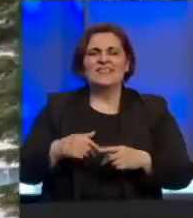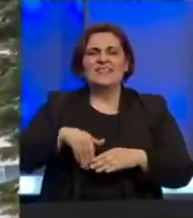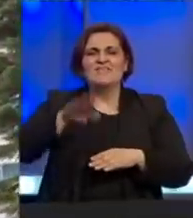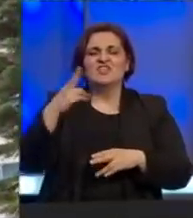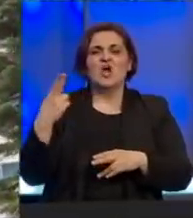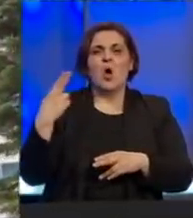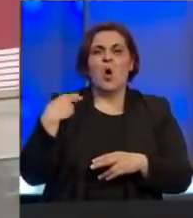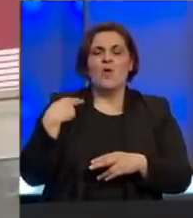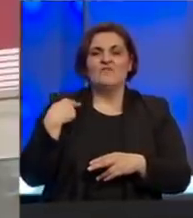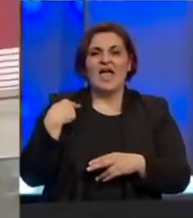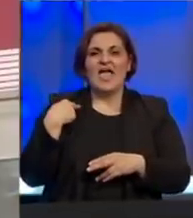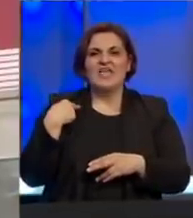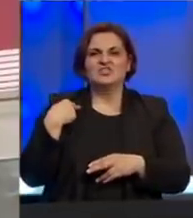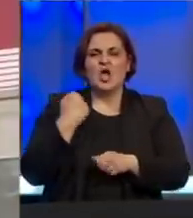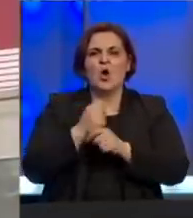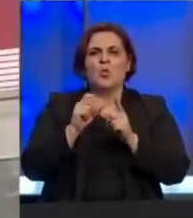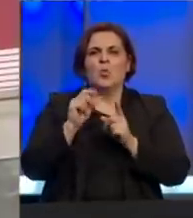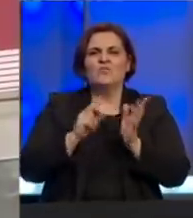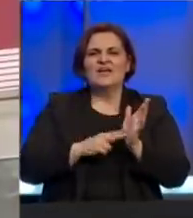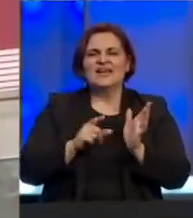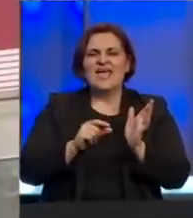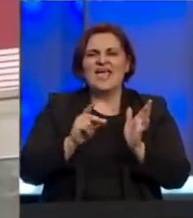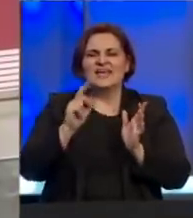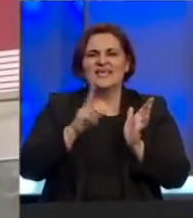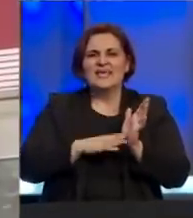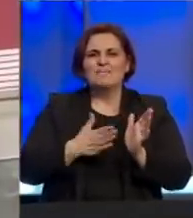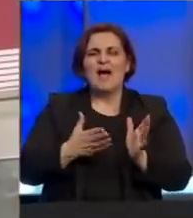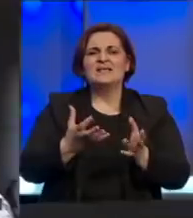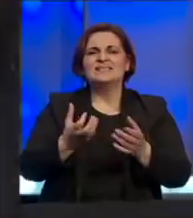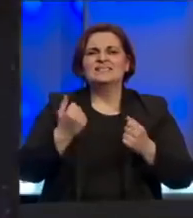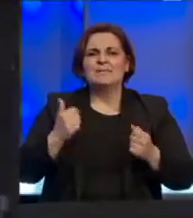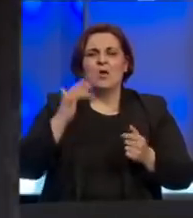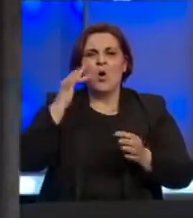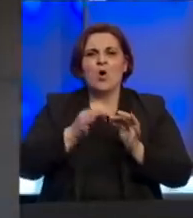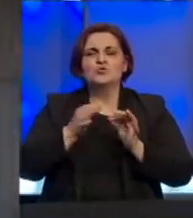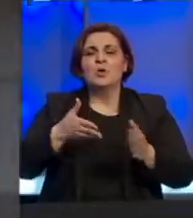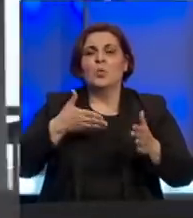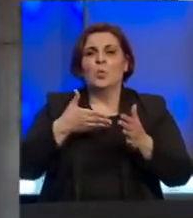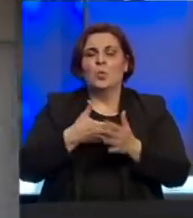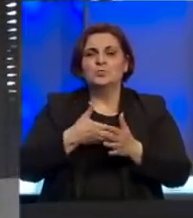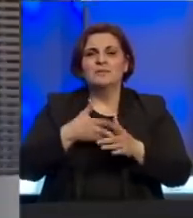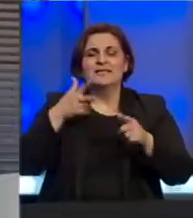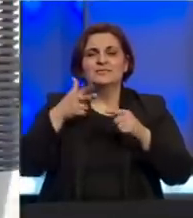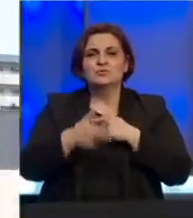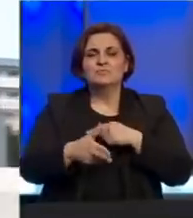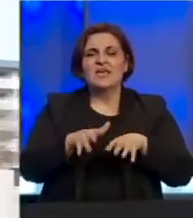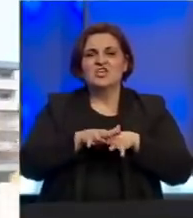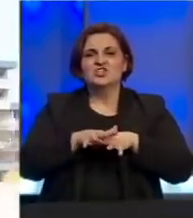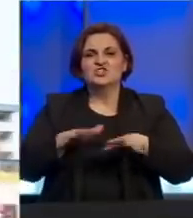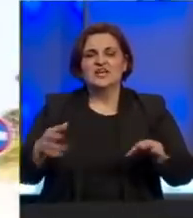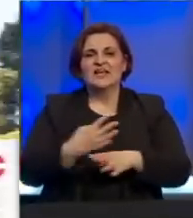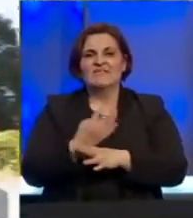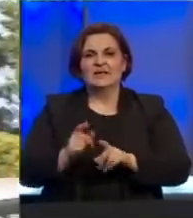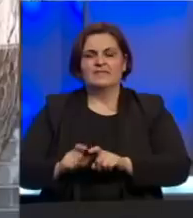vlaštenja guvernjerima prefektura za preduzmaje restriktivnih mjera u cilju suzbijanja širenja